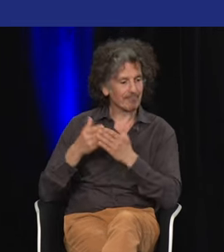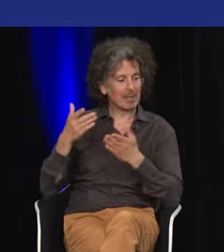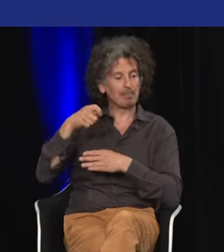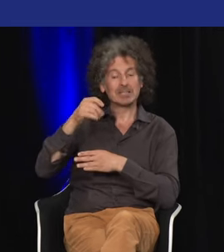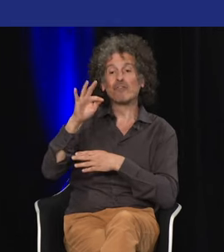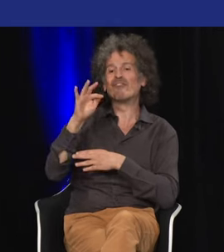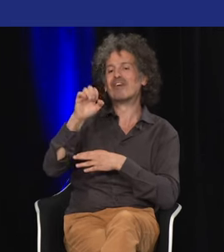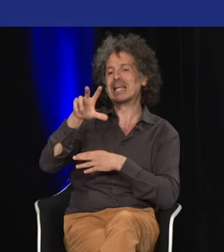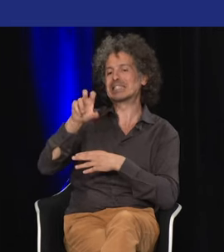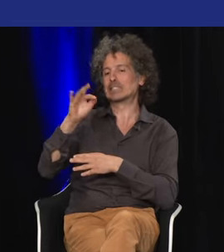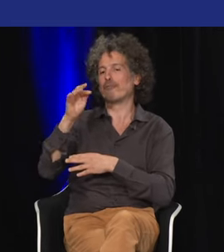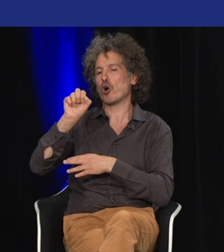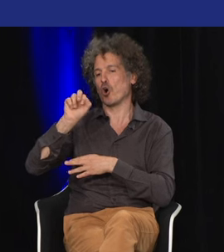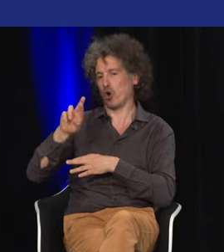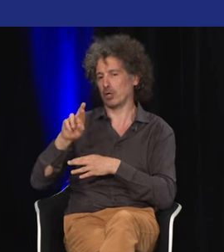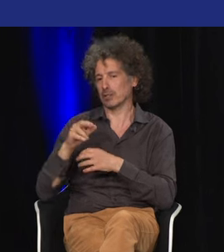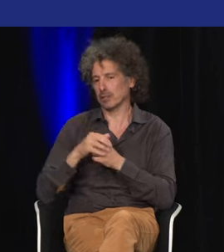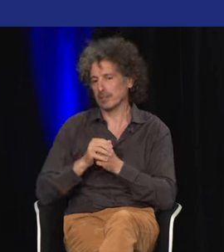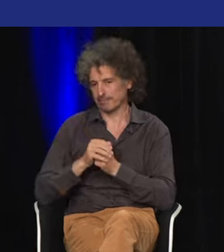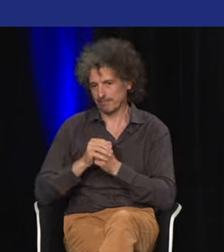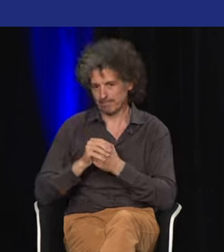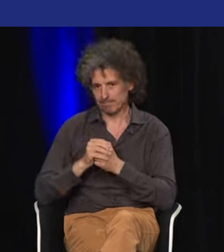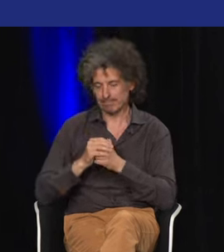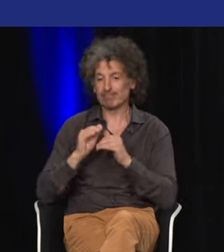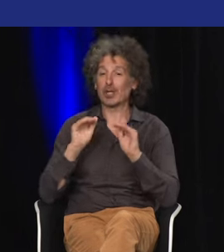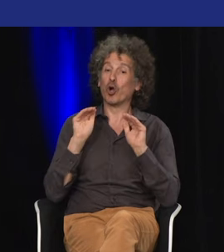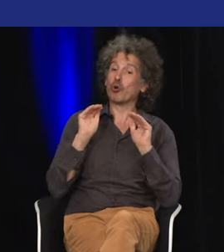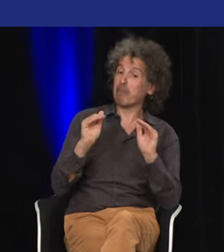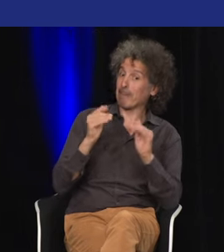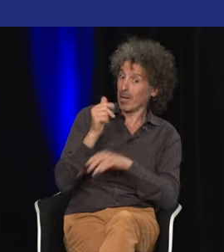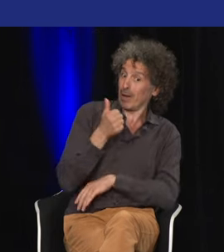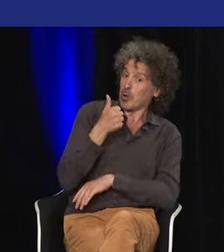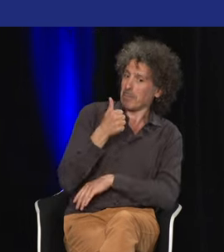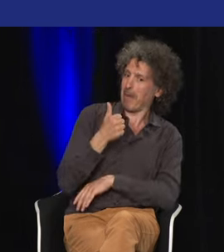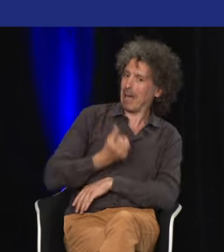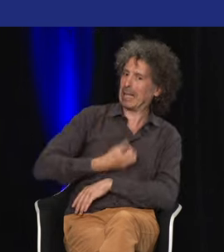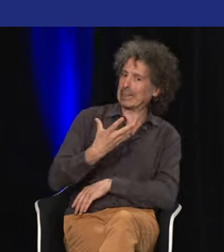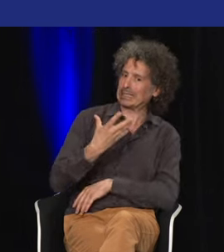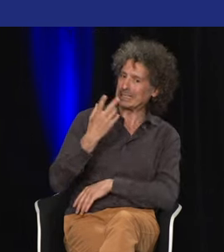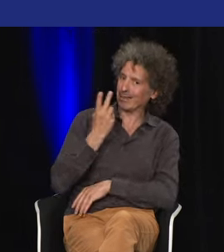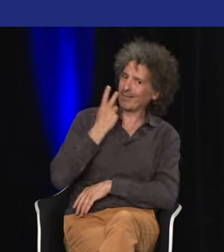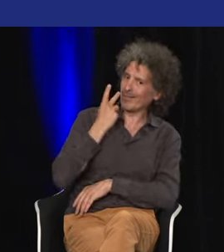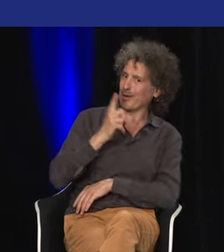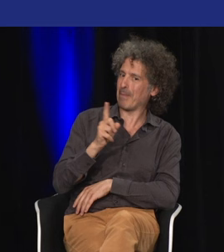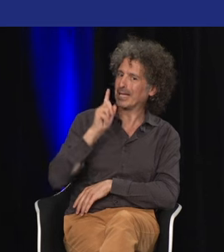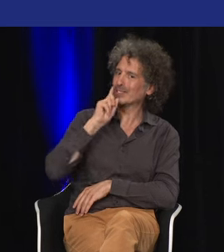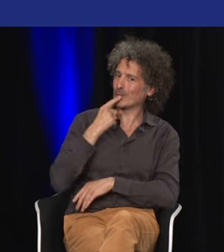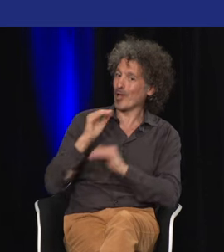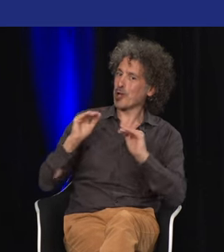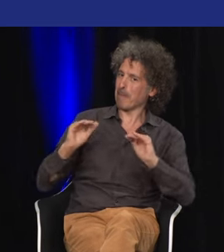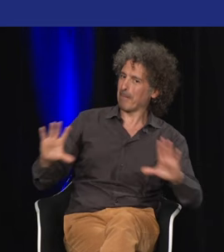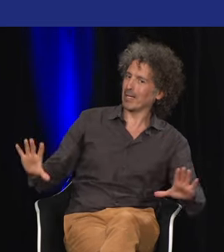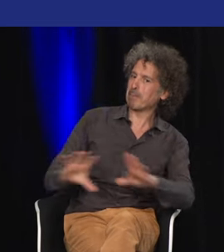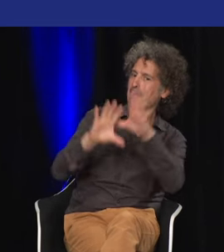élèves. Voilà. Et il se trouve que le président Félix Faure de l'époque avait rendu visite à cette institution. Et